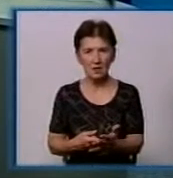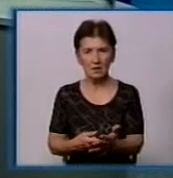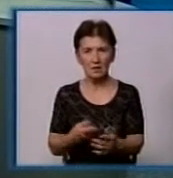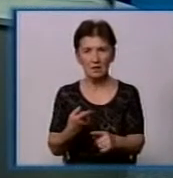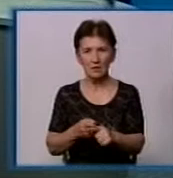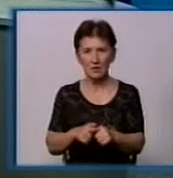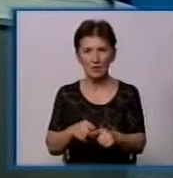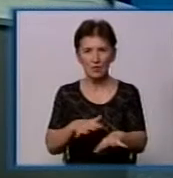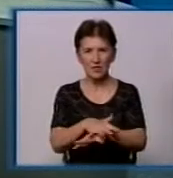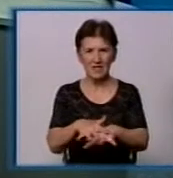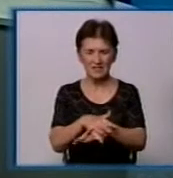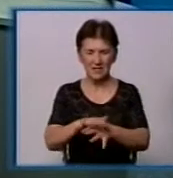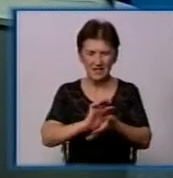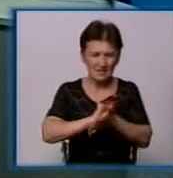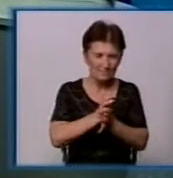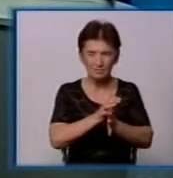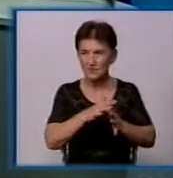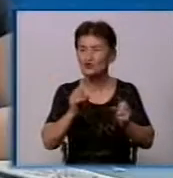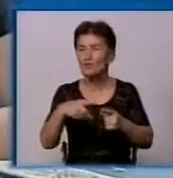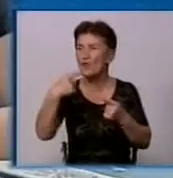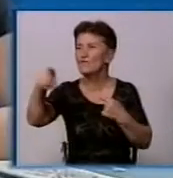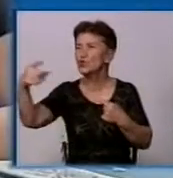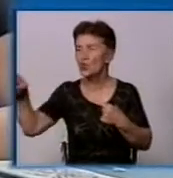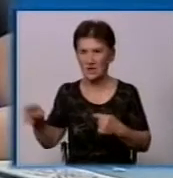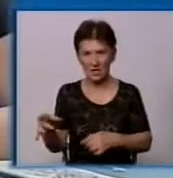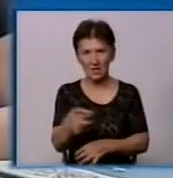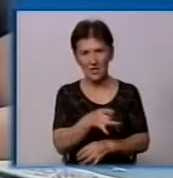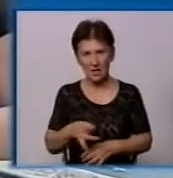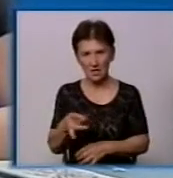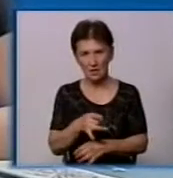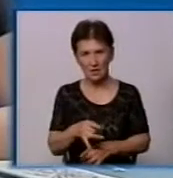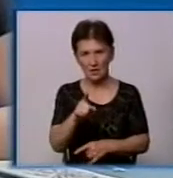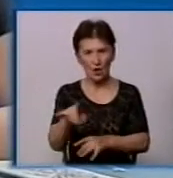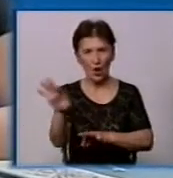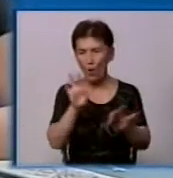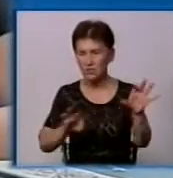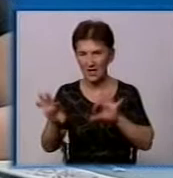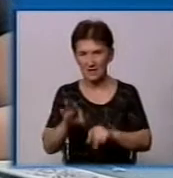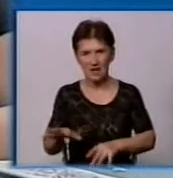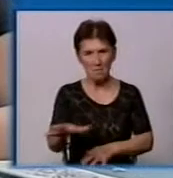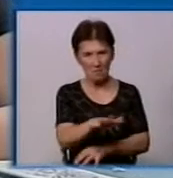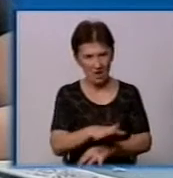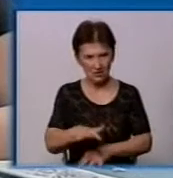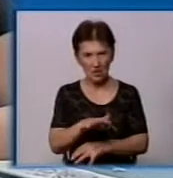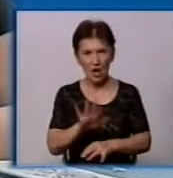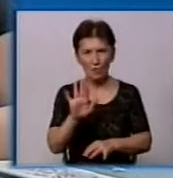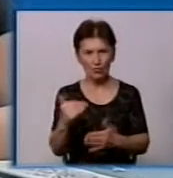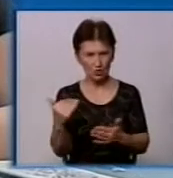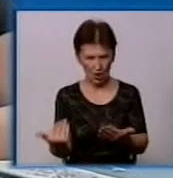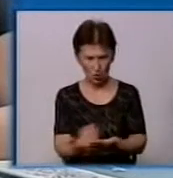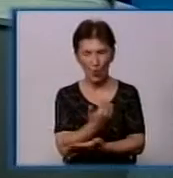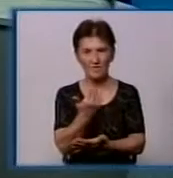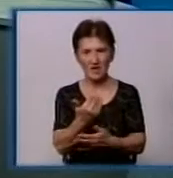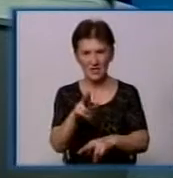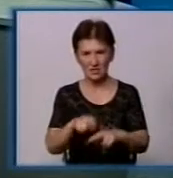населення намного більше, ніж в інших мікрорайонах. Ви сказали, обрати майданчики, це означає, що будуть створені нові. Я чомусь думав,